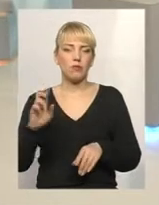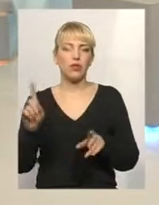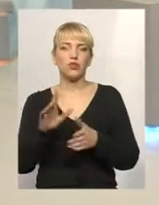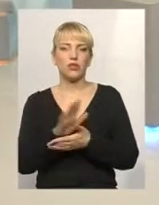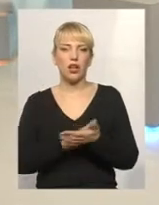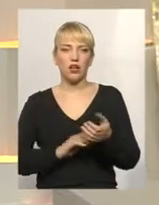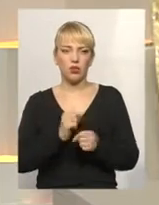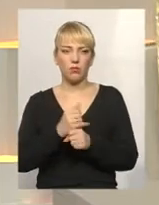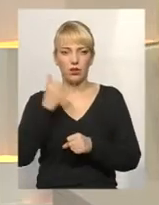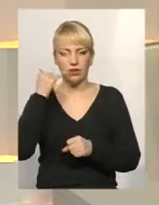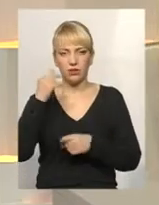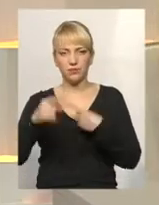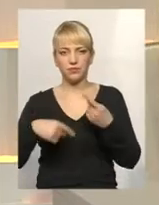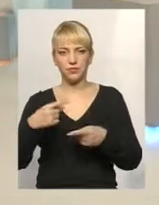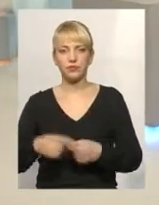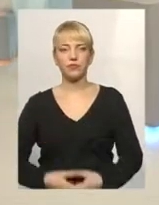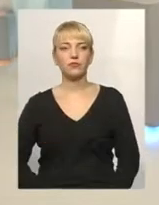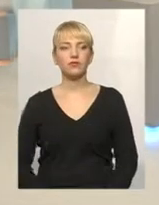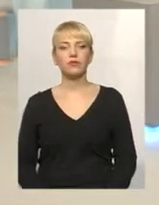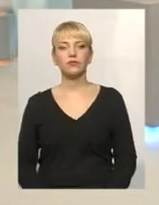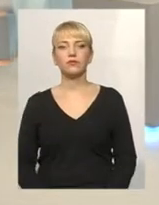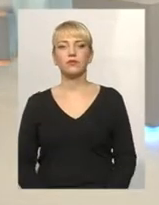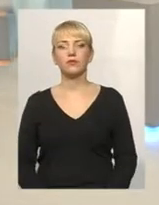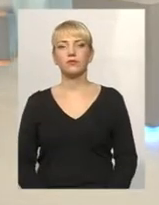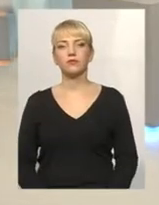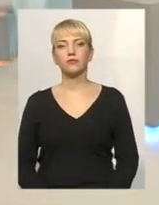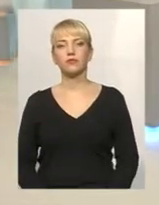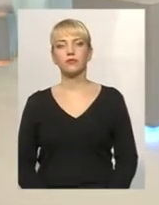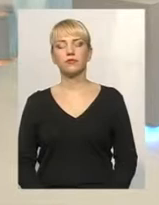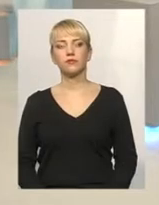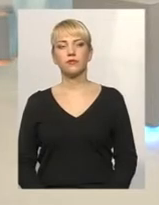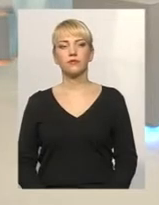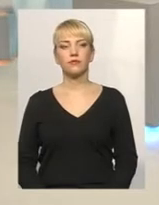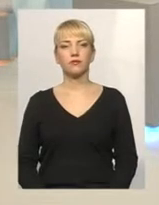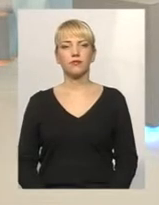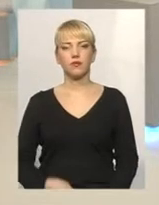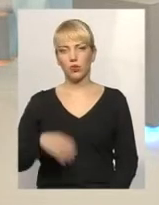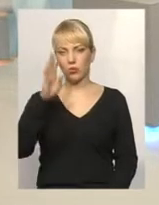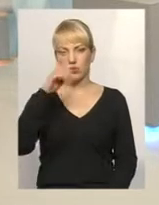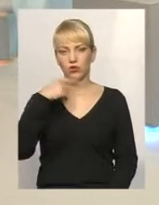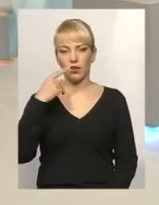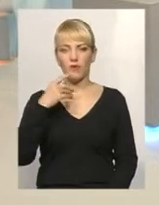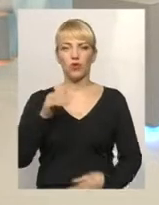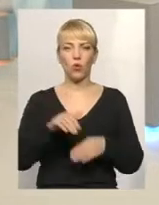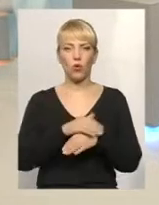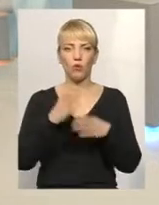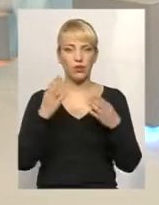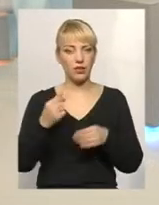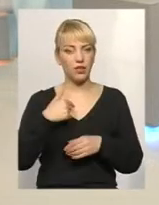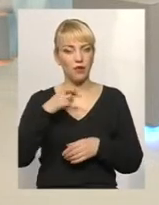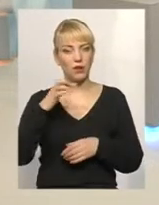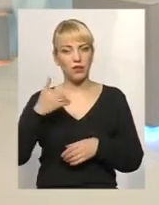далі робити. В нас є наступний дзвінок, слухаємо вас, говоріть, будь ласка. Але, добре, я хотів би